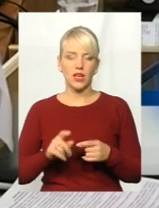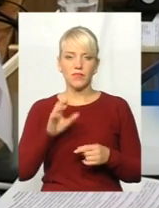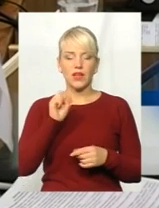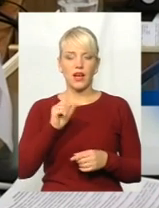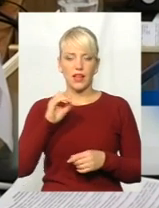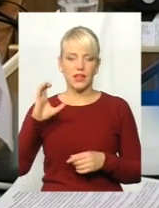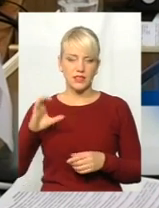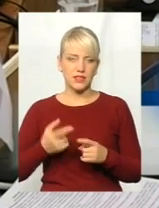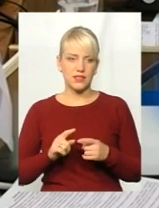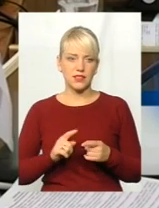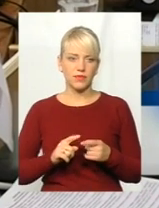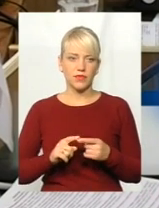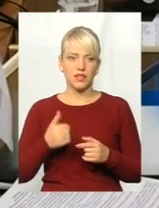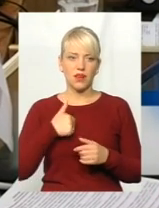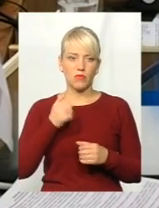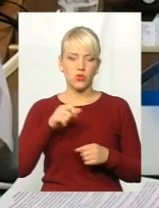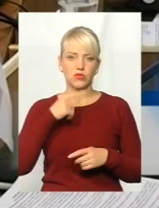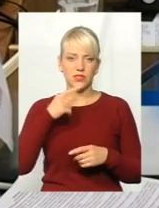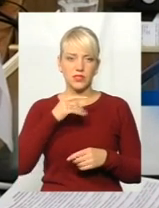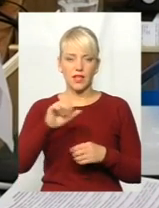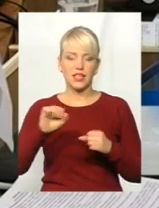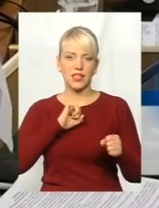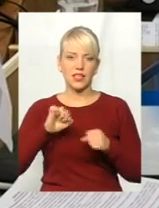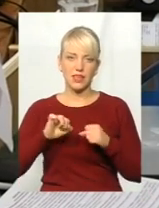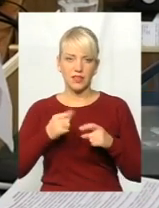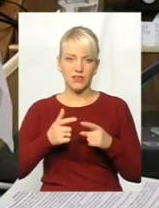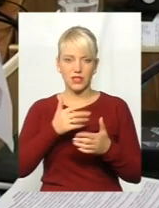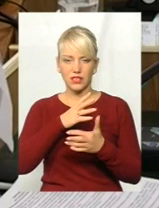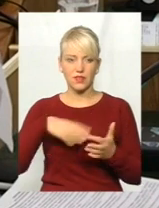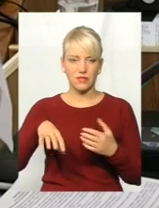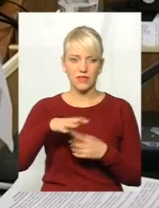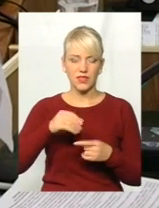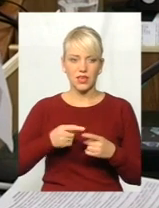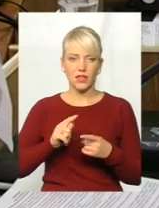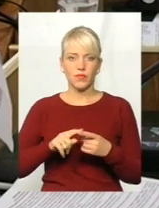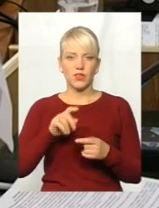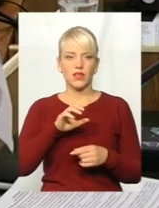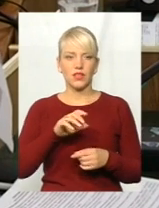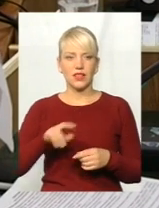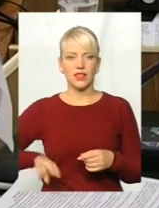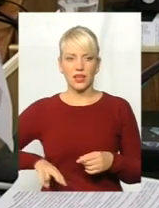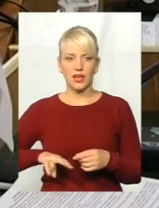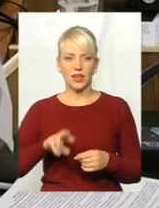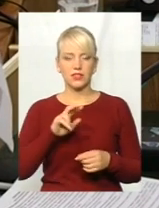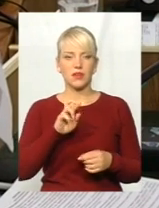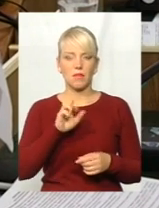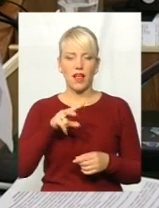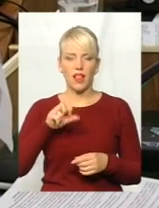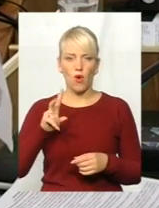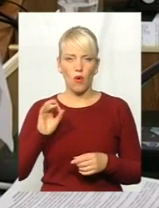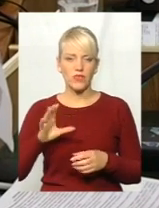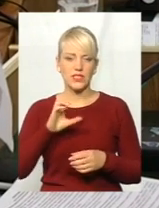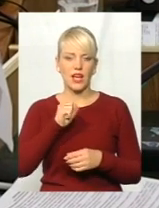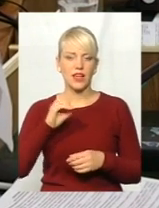електростанції в Росію. Я можу сказати, Андрій Петрович, який навіть працював, він сьогодні роз АТО Мочоді. Директор Балаковської атомної електростанції